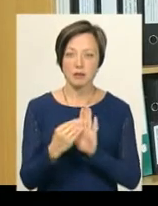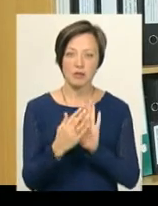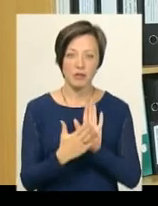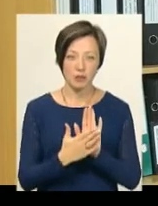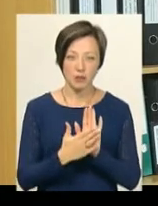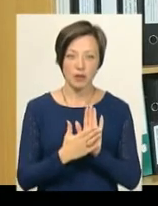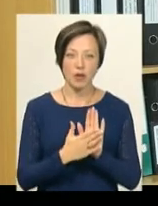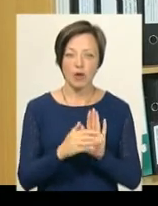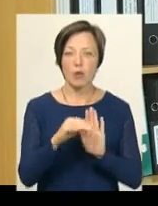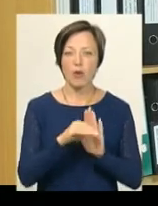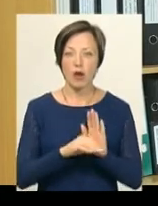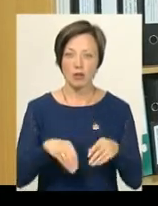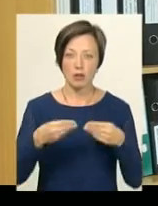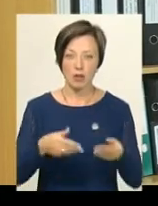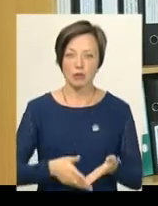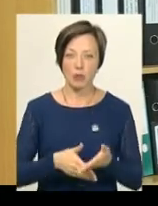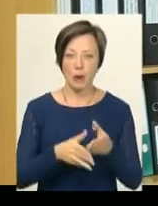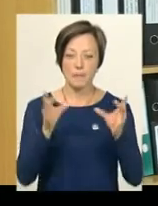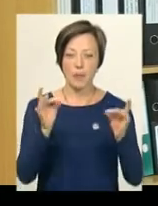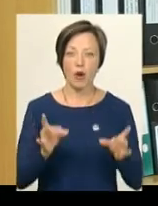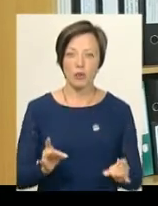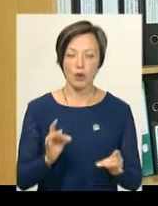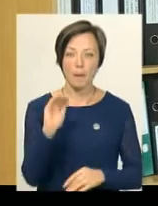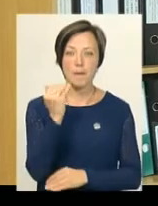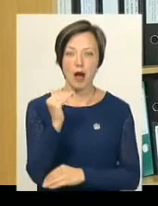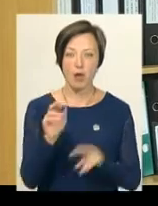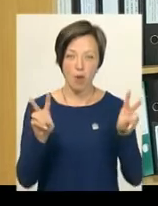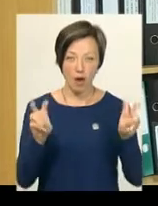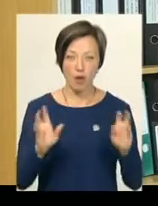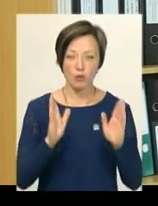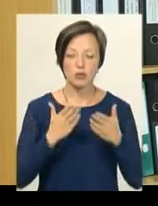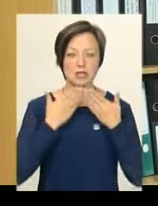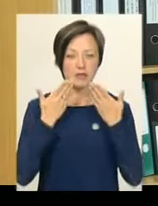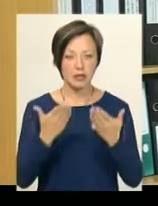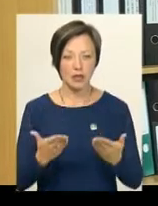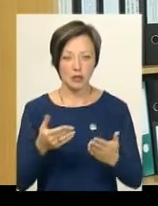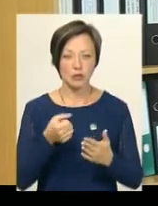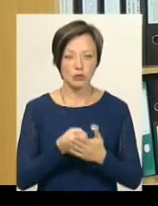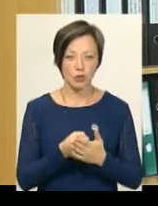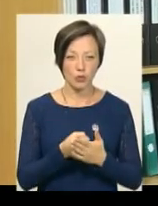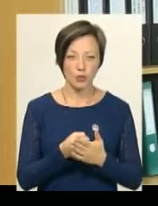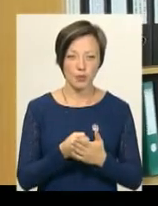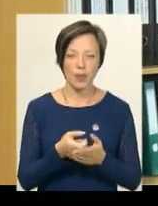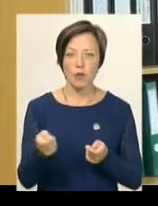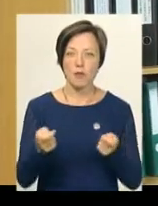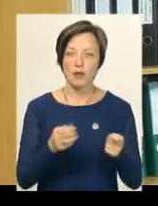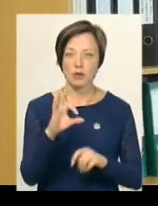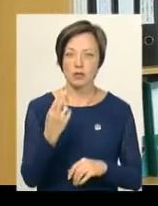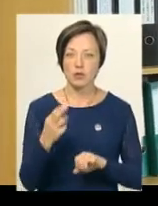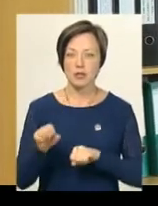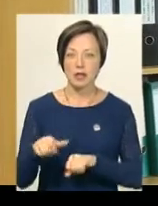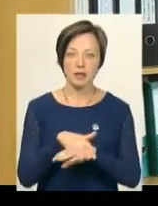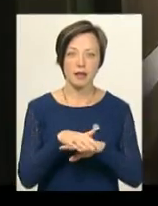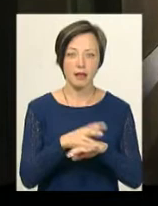порядку надання допомоги пакунок малюка. І вони будуть звертатися до управління соціального